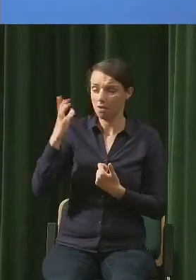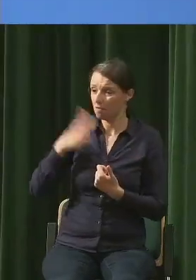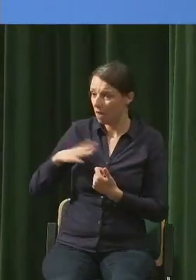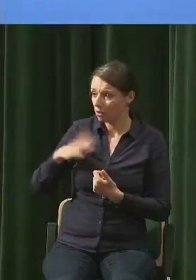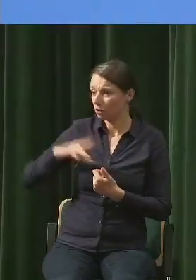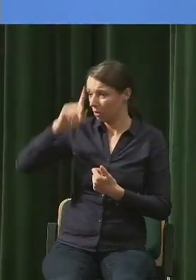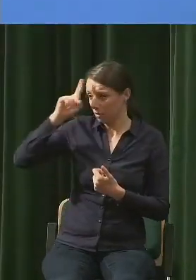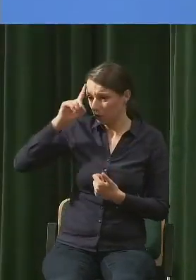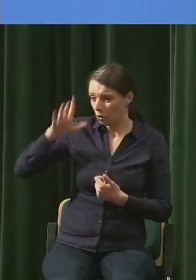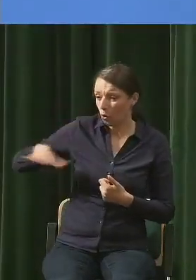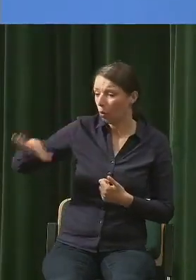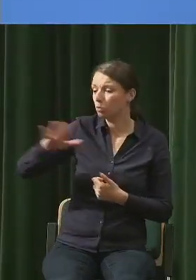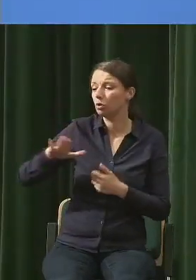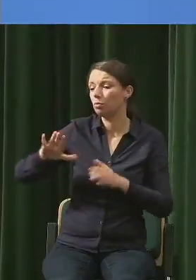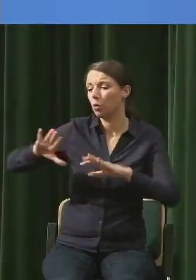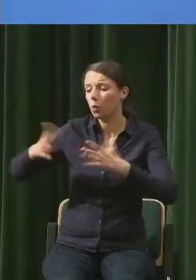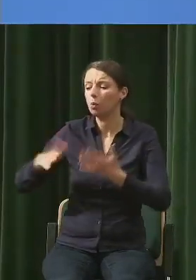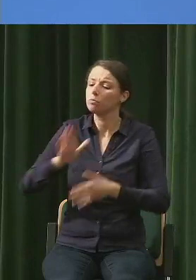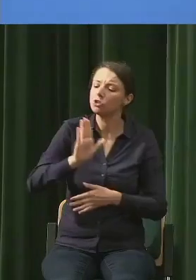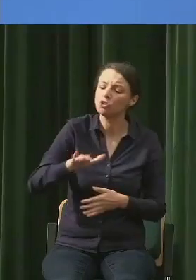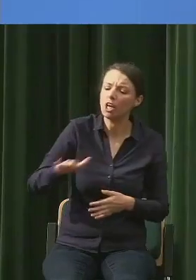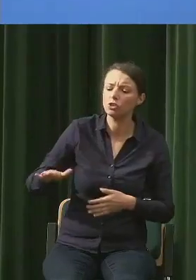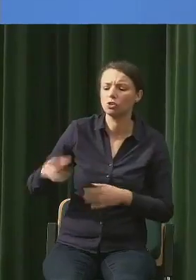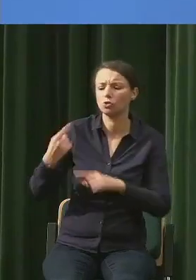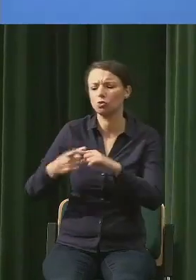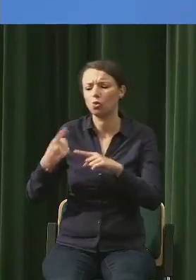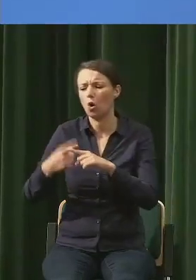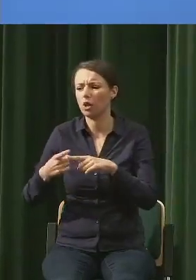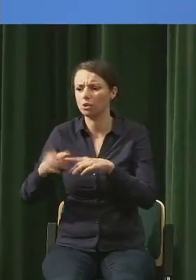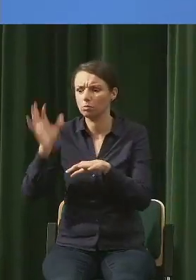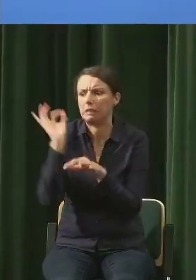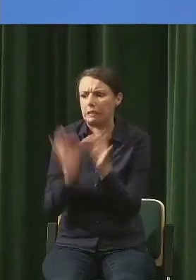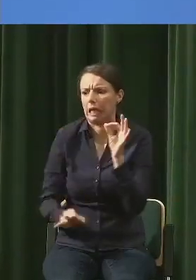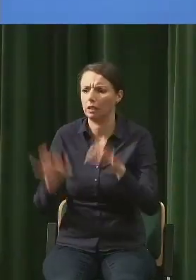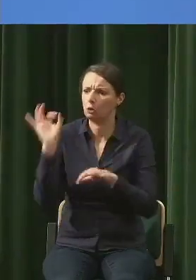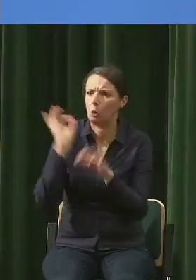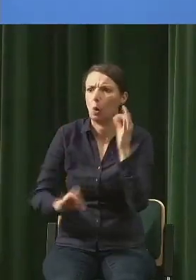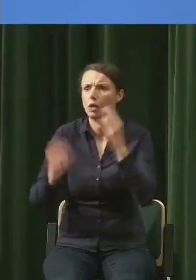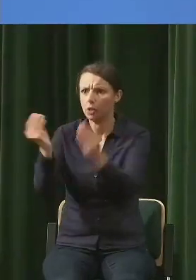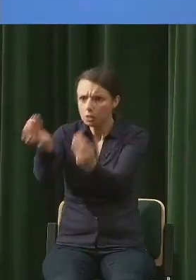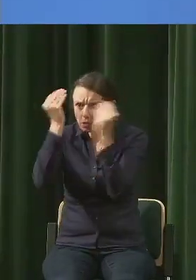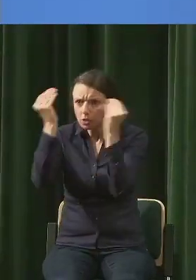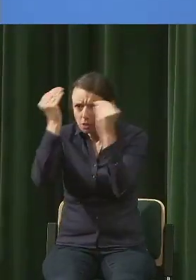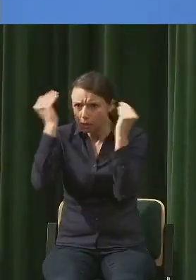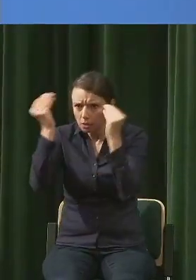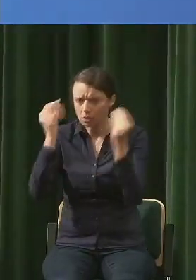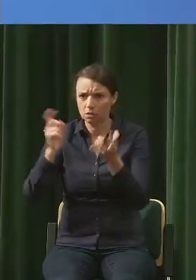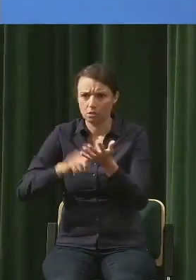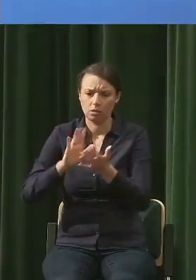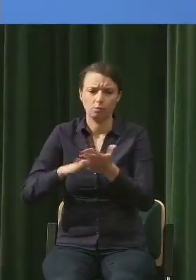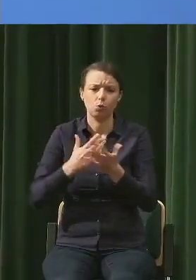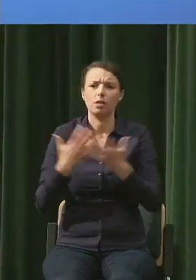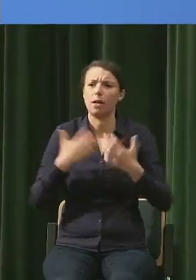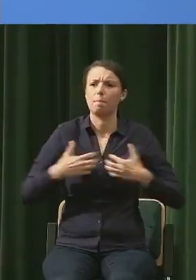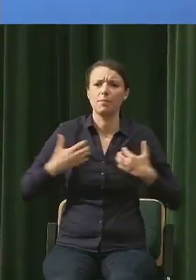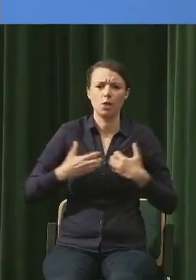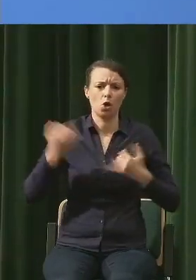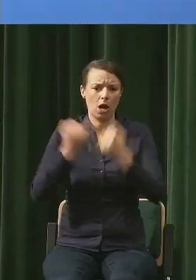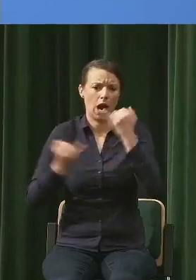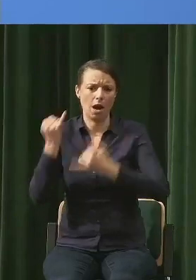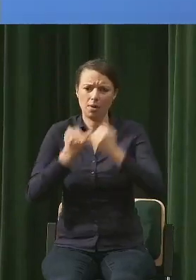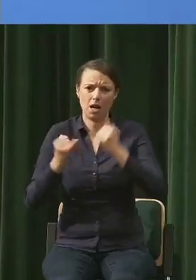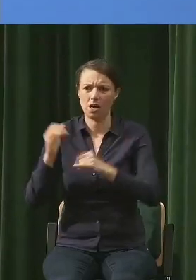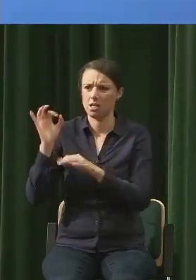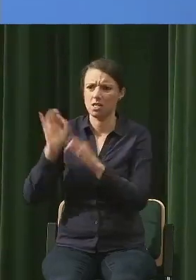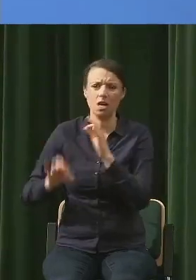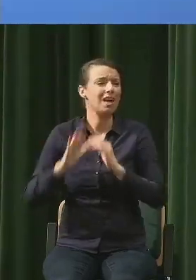Mówię o dzieciach, uczenia się tych strasznych detali, niepotrzebnych całkiem. Mówię tu na przykład o biochemii. Ja wiem, że